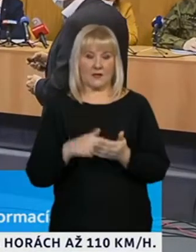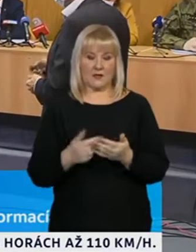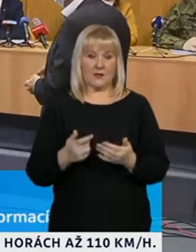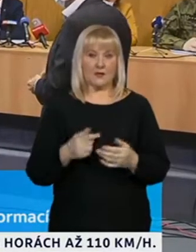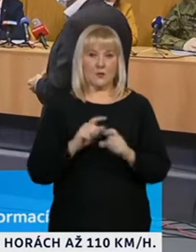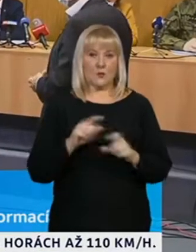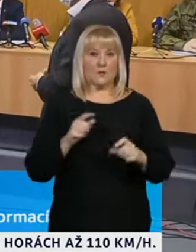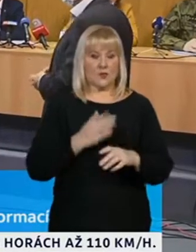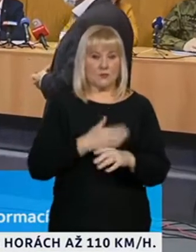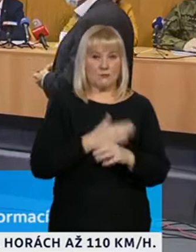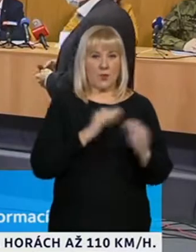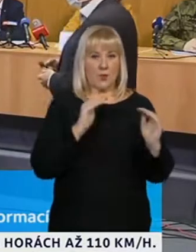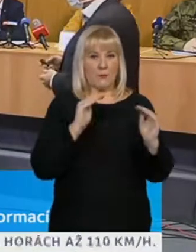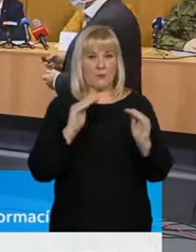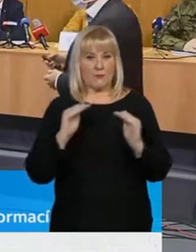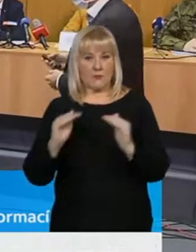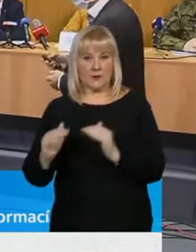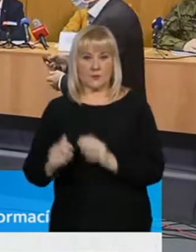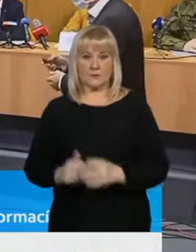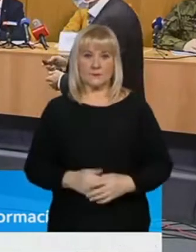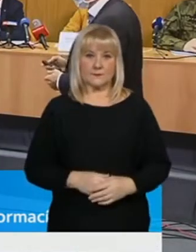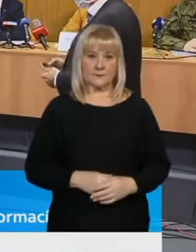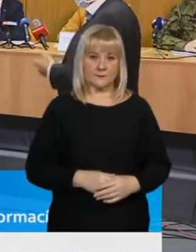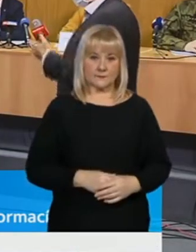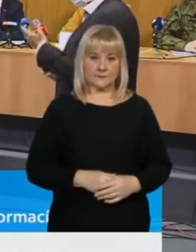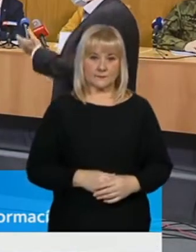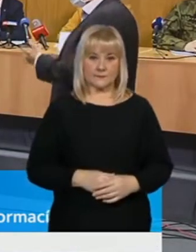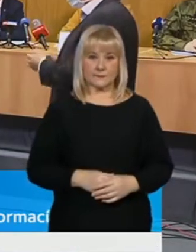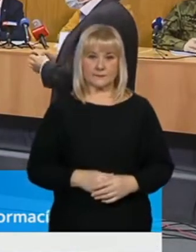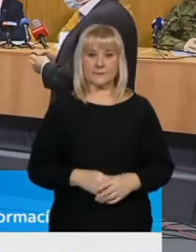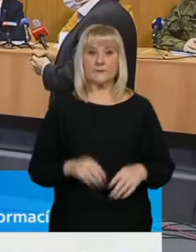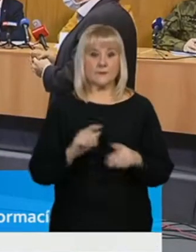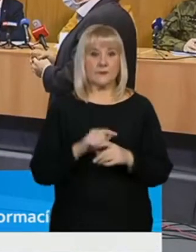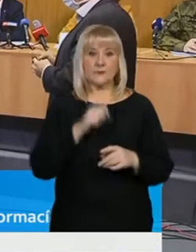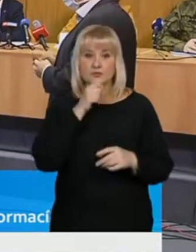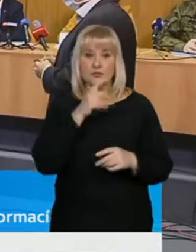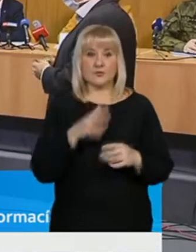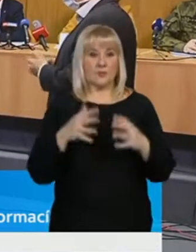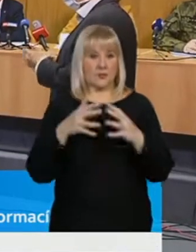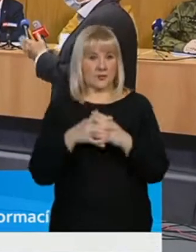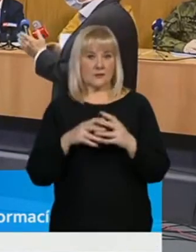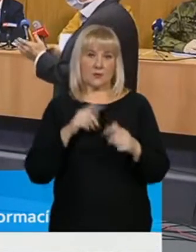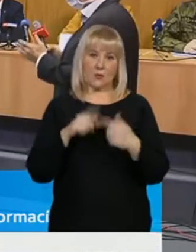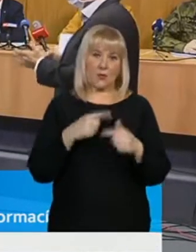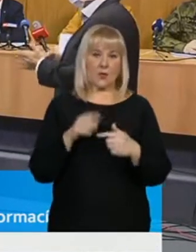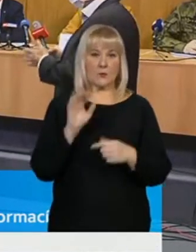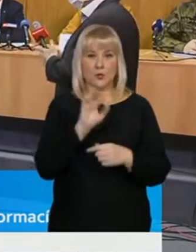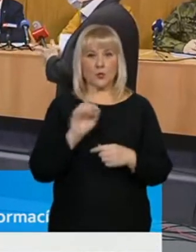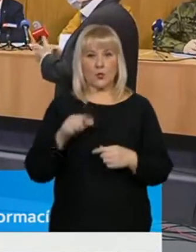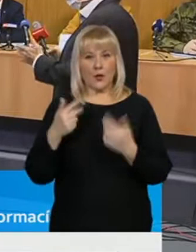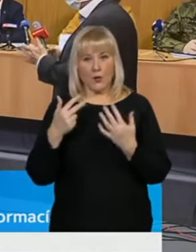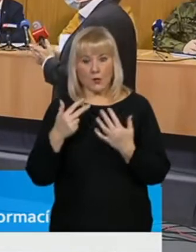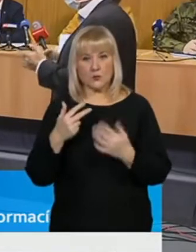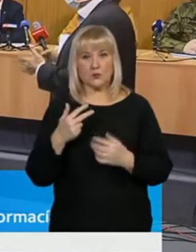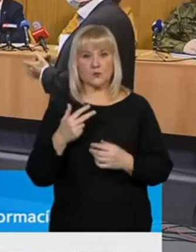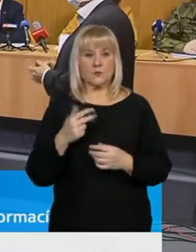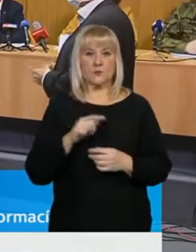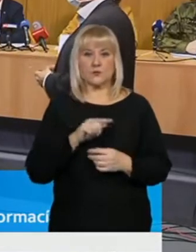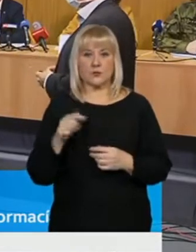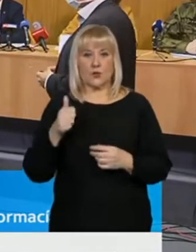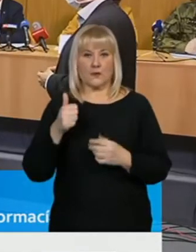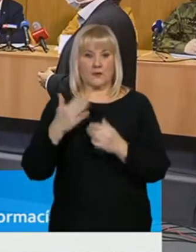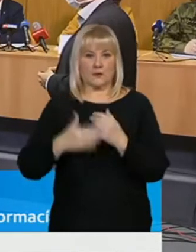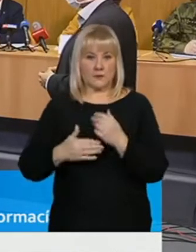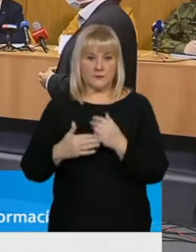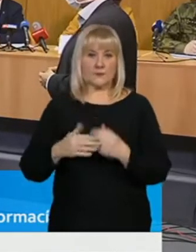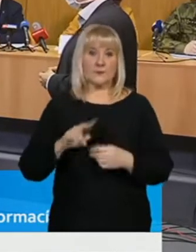velmi vysokých hodnot zhruba před měsícem. To, že máme reproduční číslo někde kolem 0,8 až 1 a mezi těmi